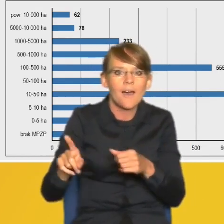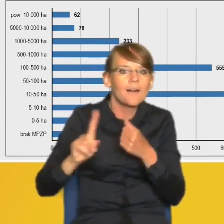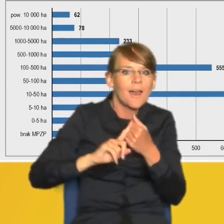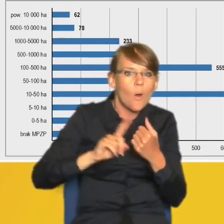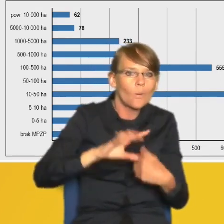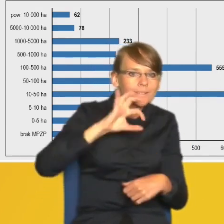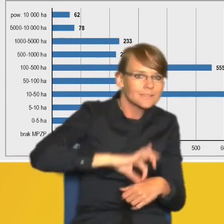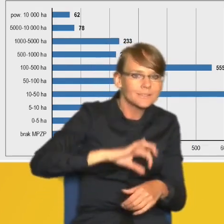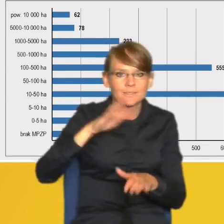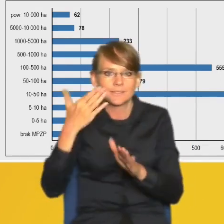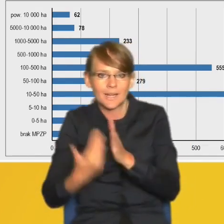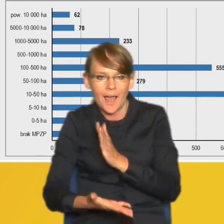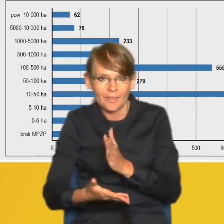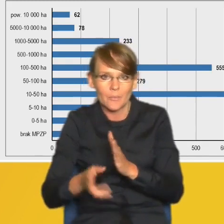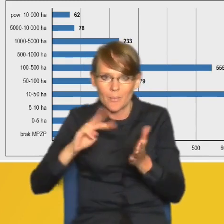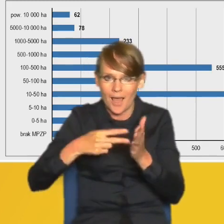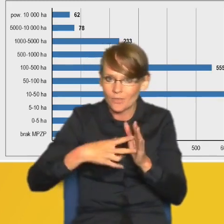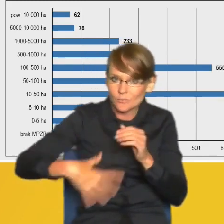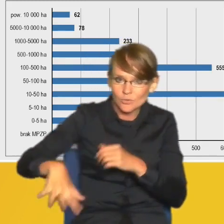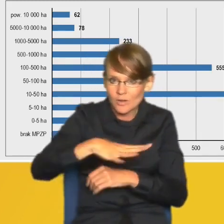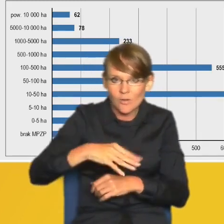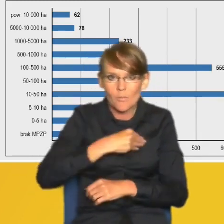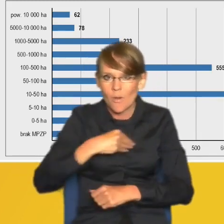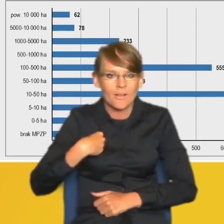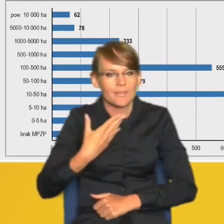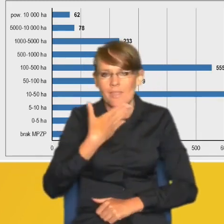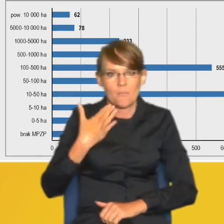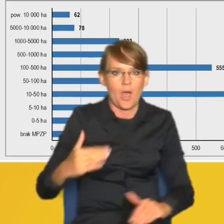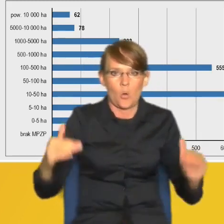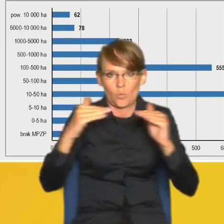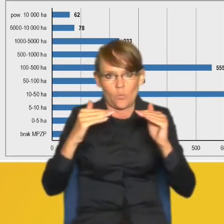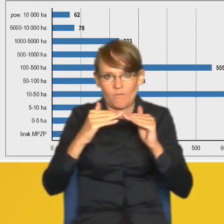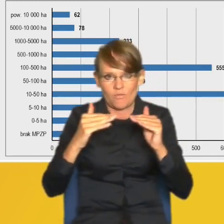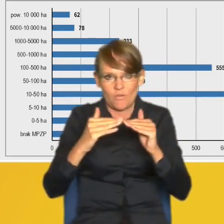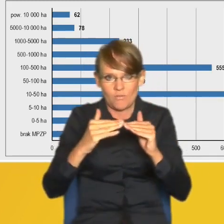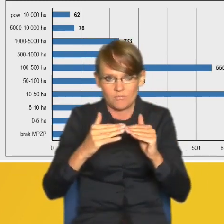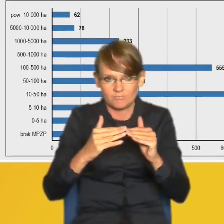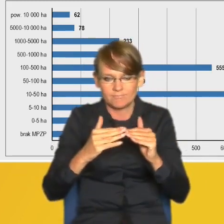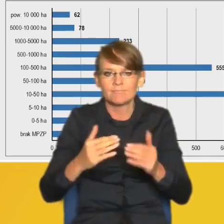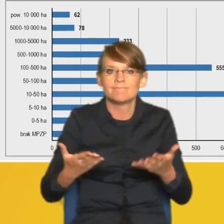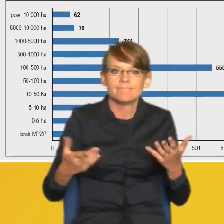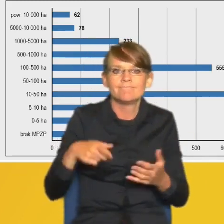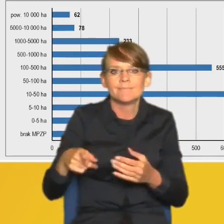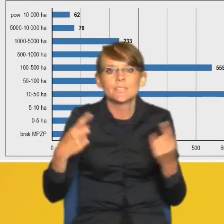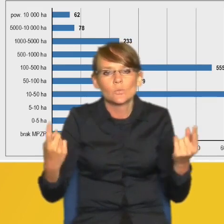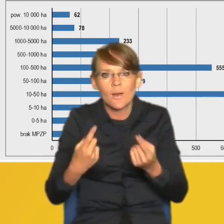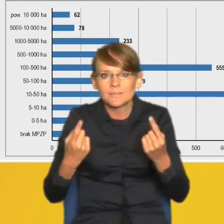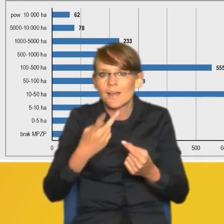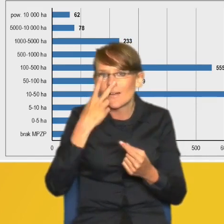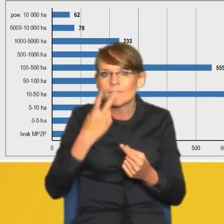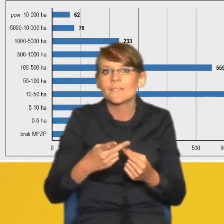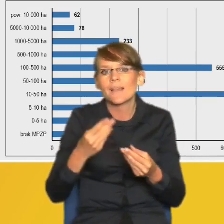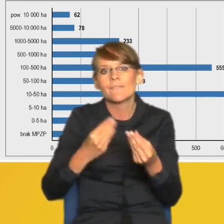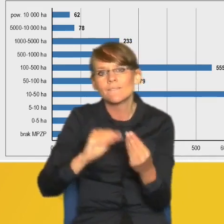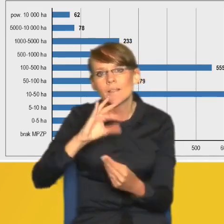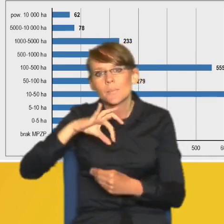planowania przestrzennego w Polsce się nierównoważy. W jego ramach mamy do czynienia z prywatyzacją korzyści